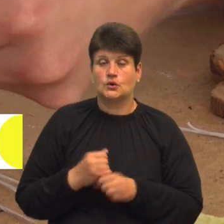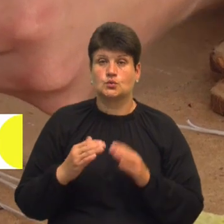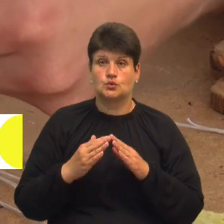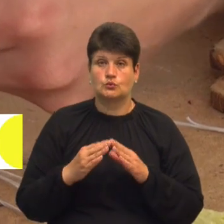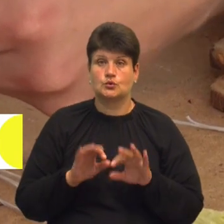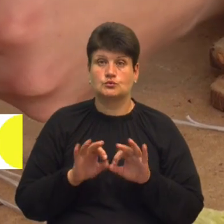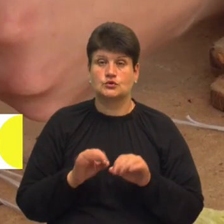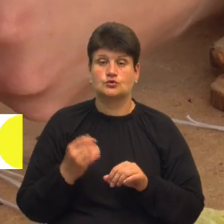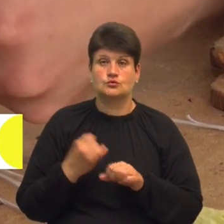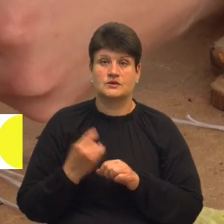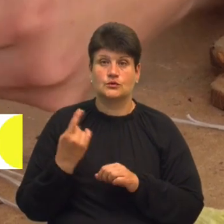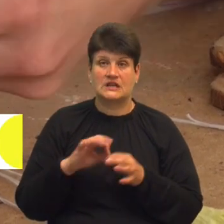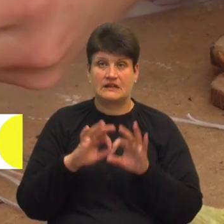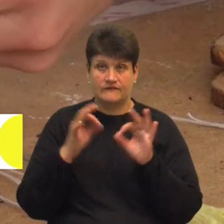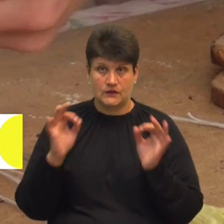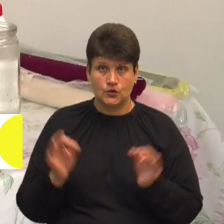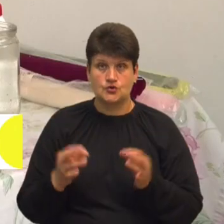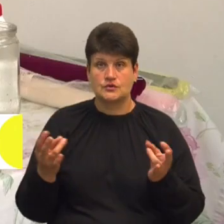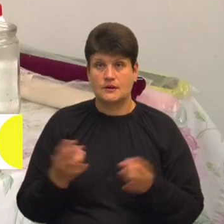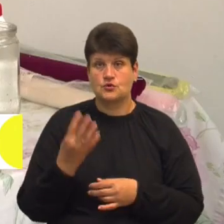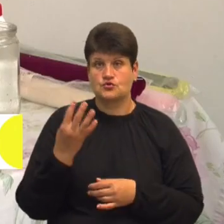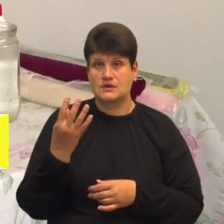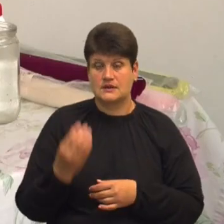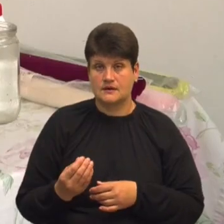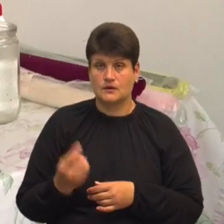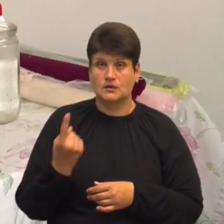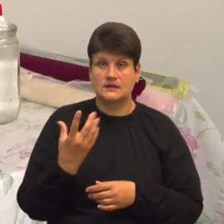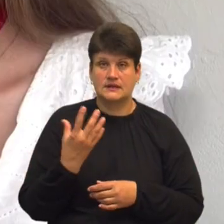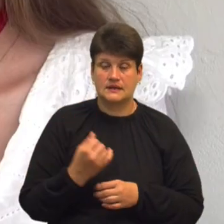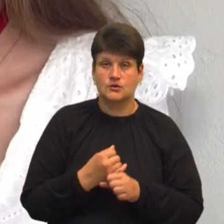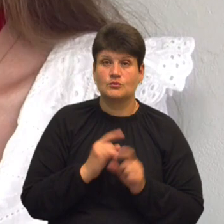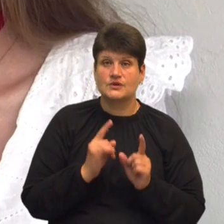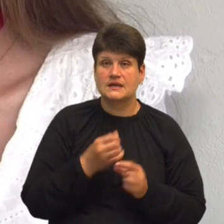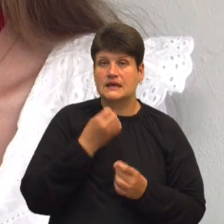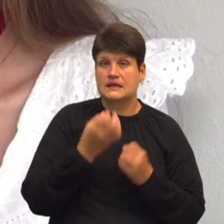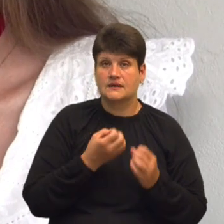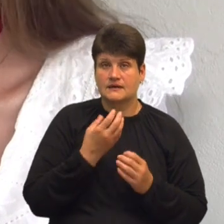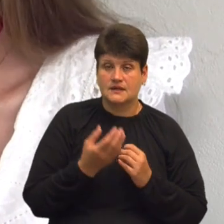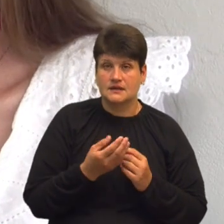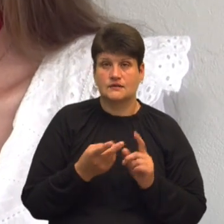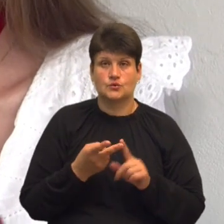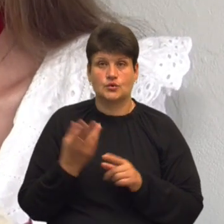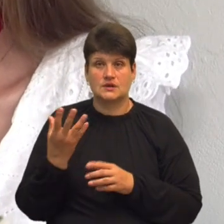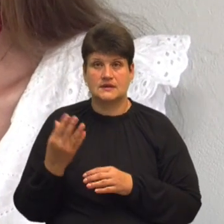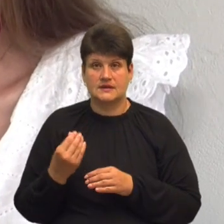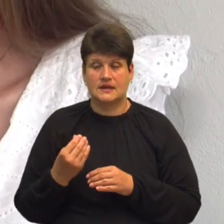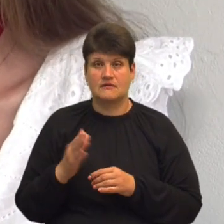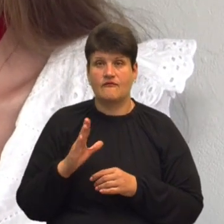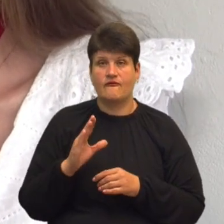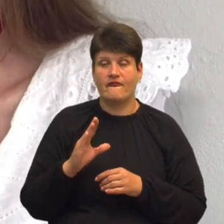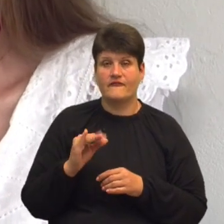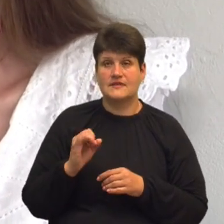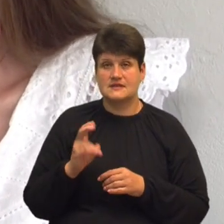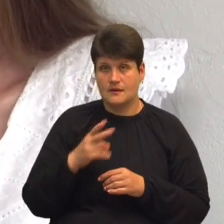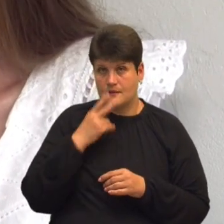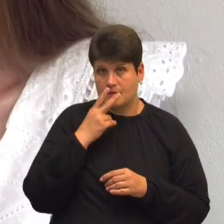щоб зробити один віночок, треба чотири дні. «Один день роблю самі квіти, інший день я вузкую. Тобто, якщо в мене вже